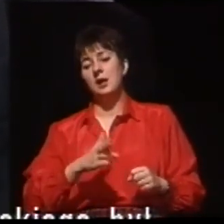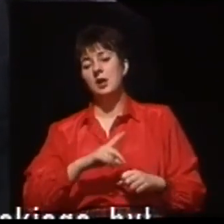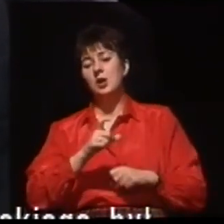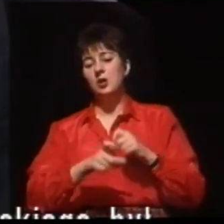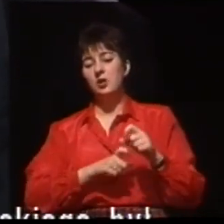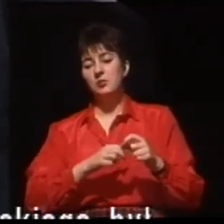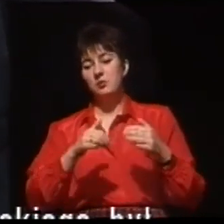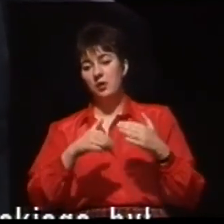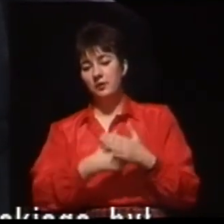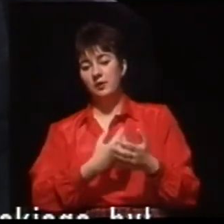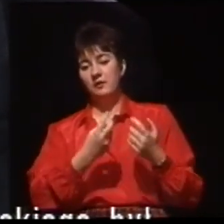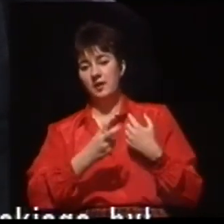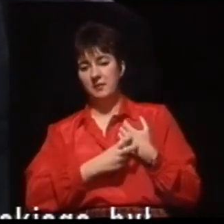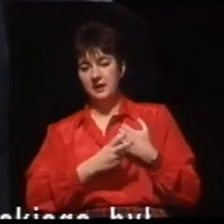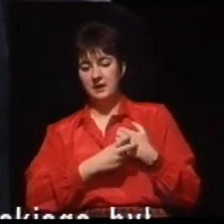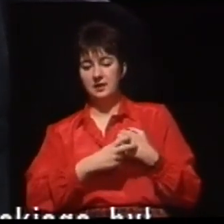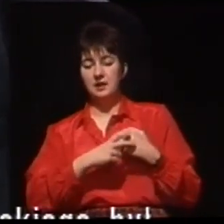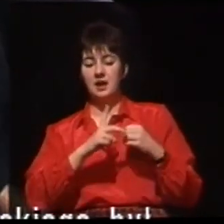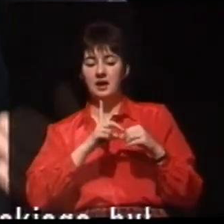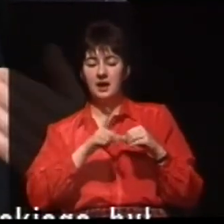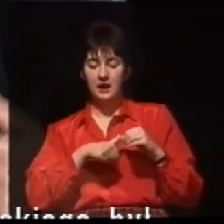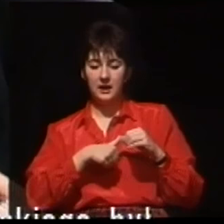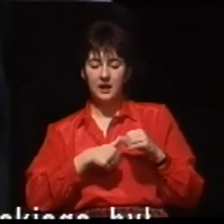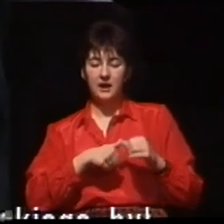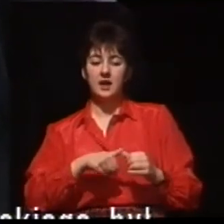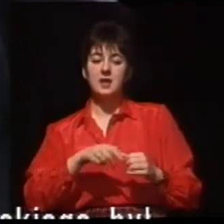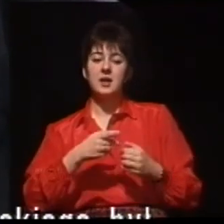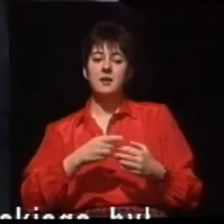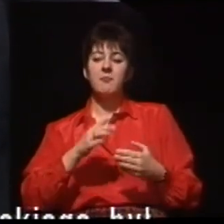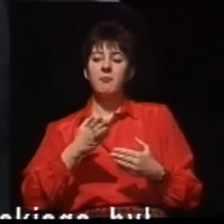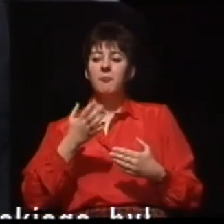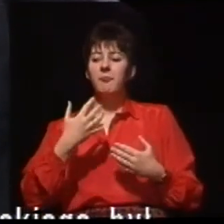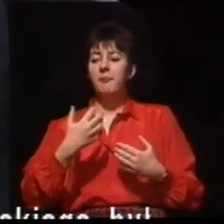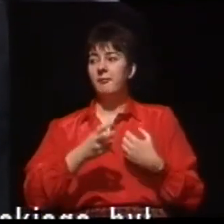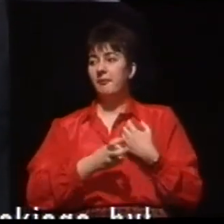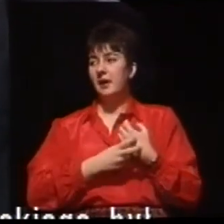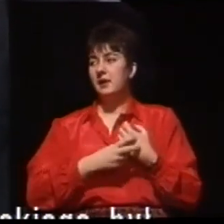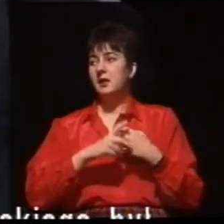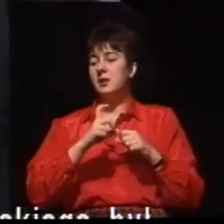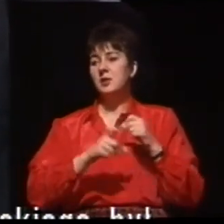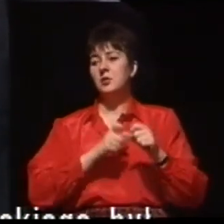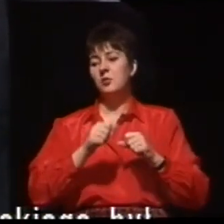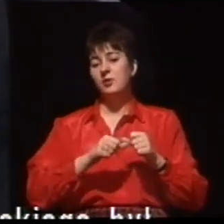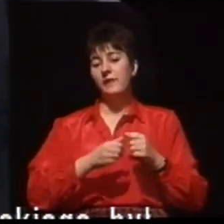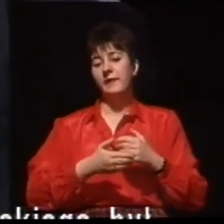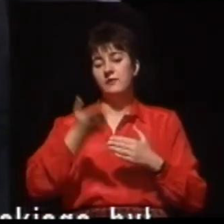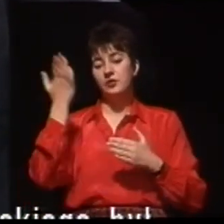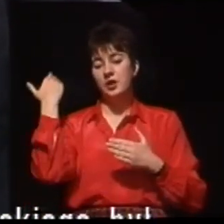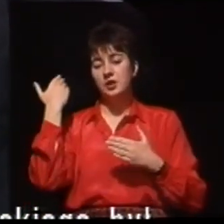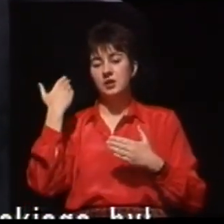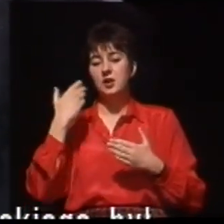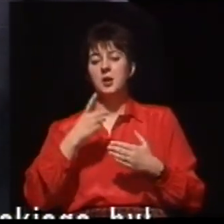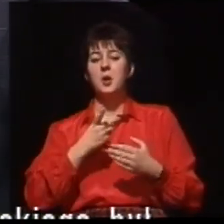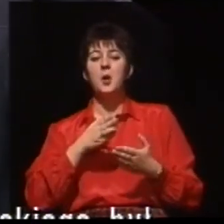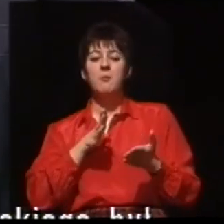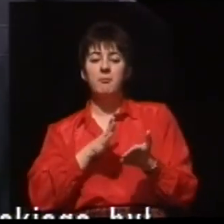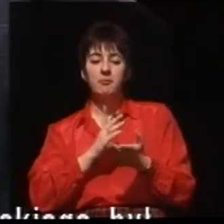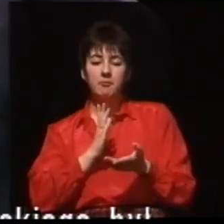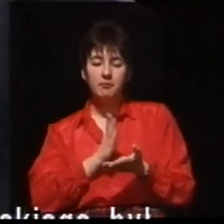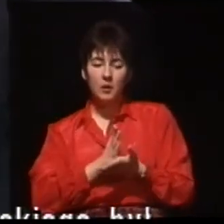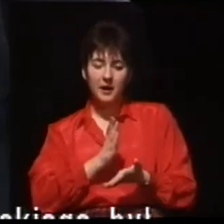nas, jeżeli są jakieś badania wcześniejsze, to nam pozwala szybciej niektórych pacjentów wezwać, gdyż załóżmy,